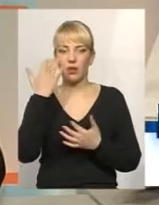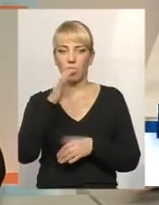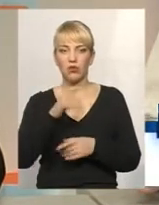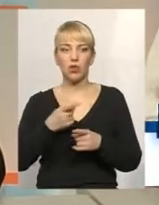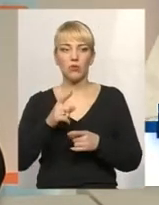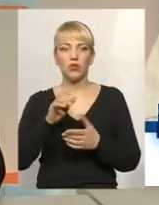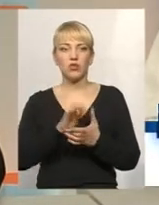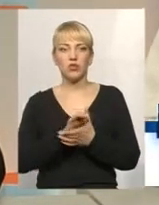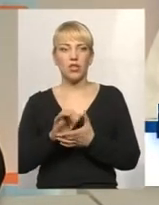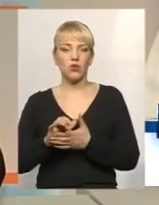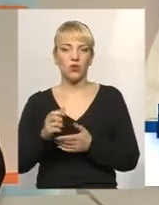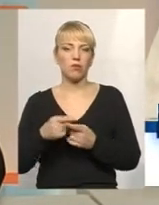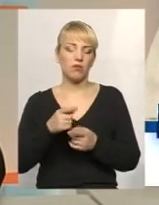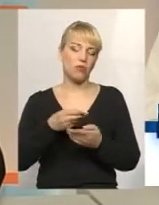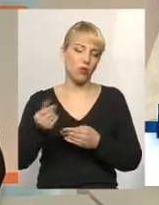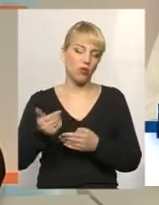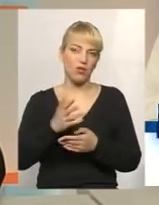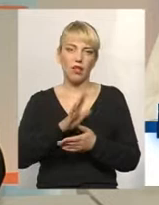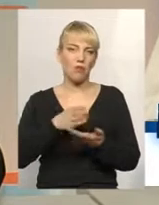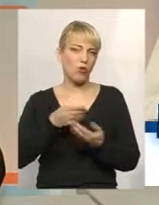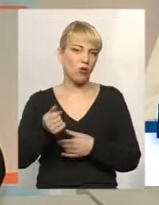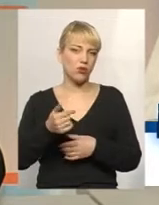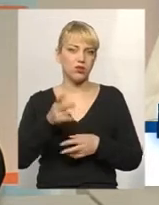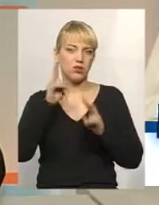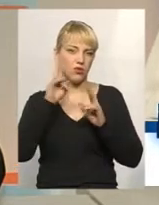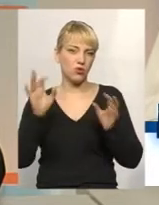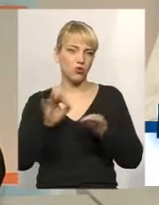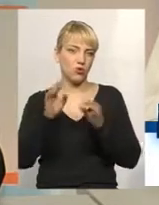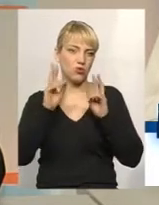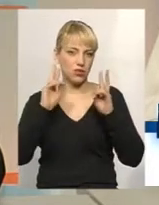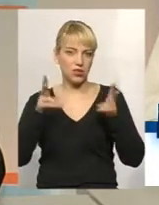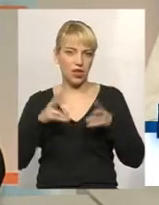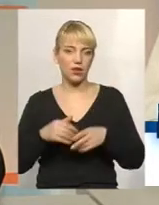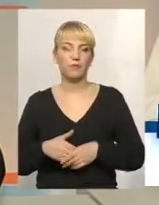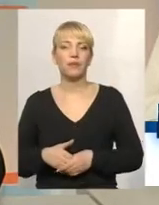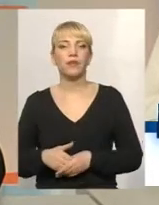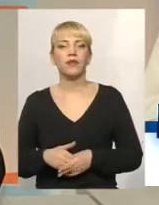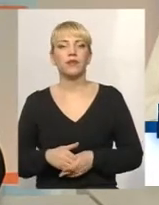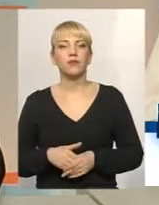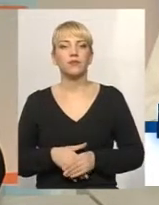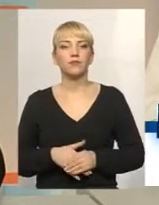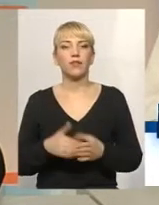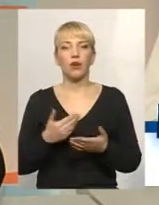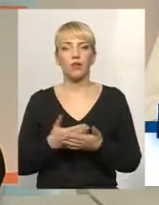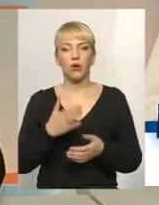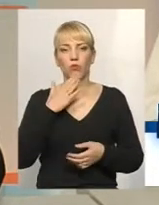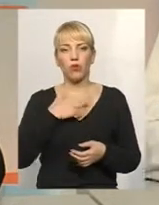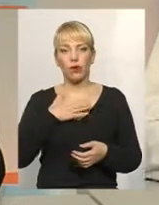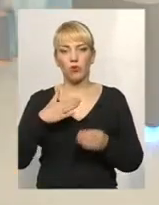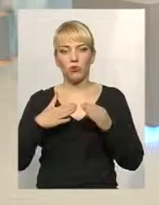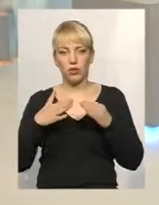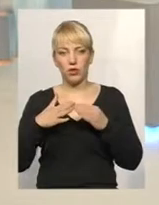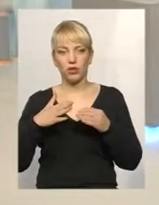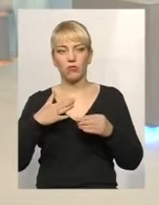знайомі сусідами, платить, не платить, ніхто не знає. Ну, наприклад, в моєму будинку